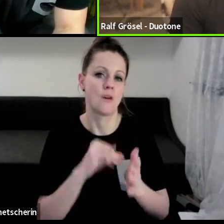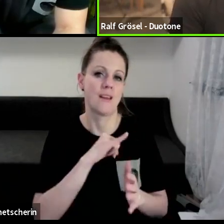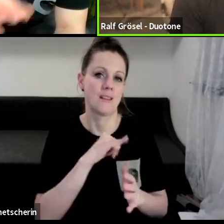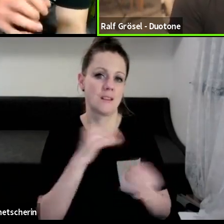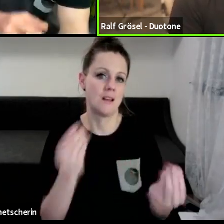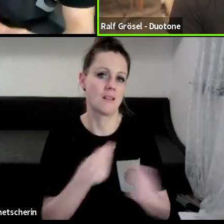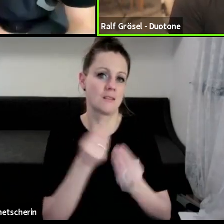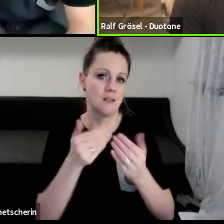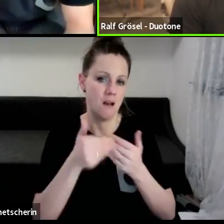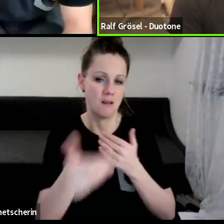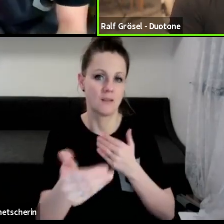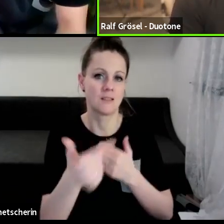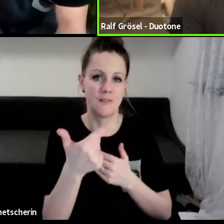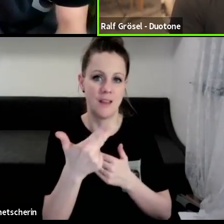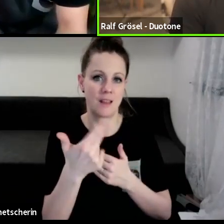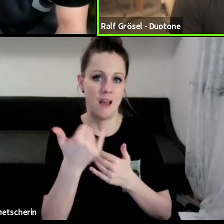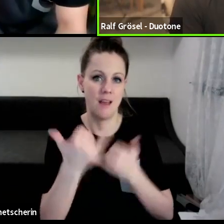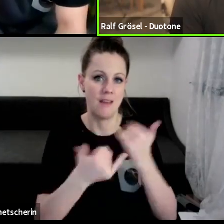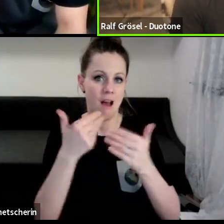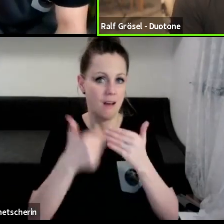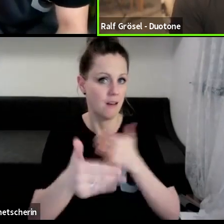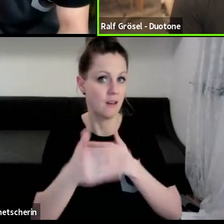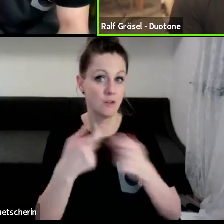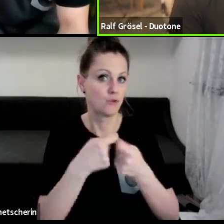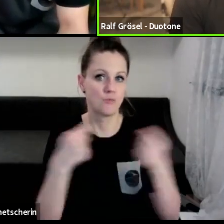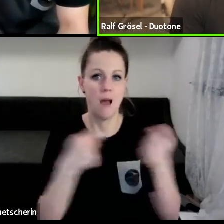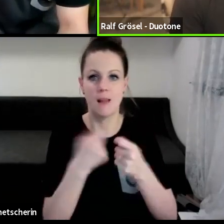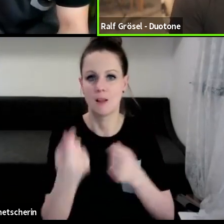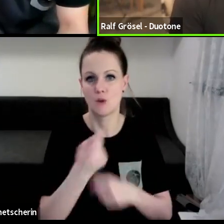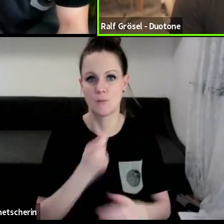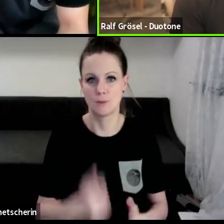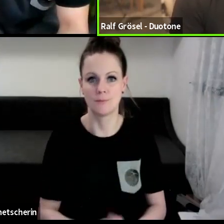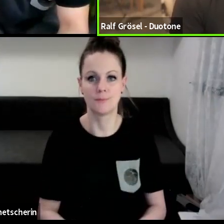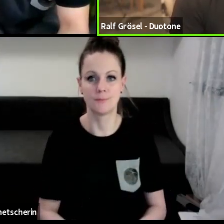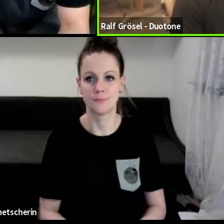In den nächsten zwei, drei Jahren wird es sehr, sehr spannend. Spannend.